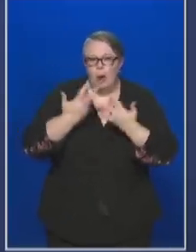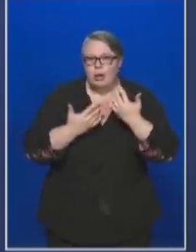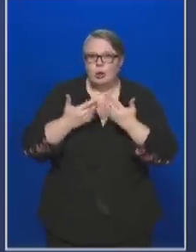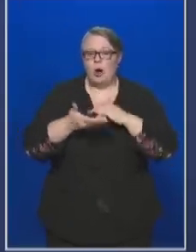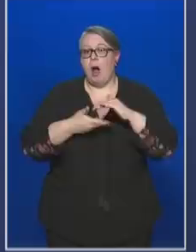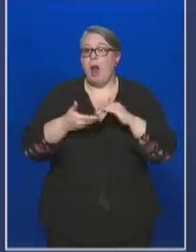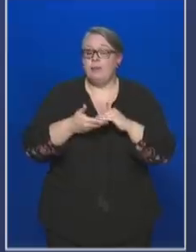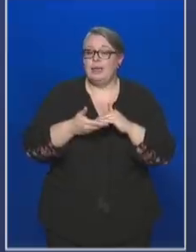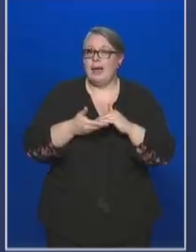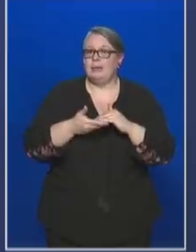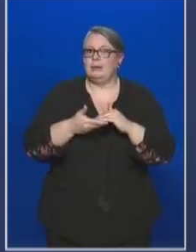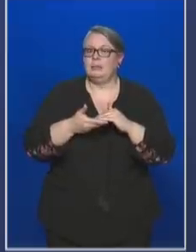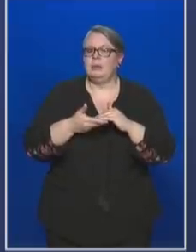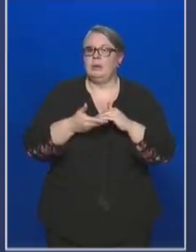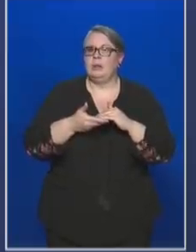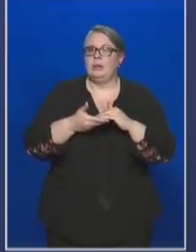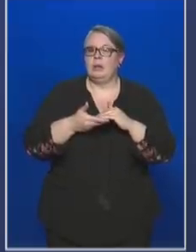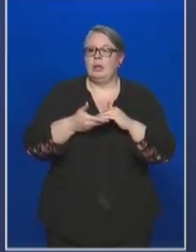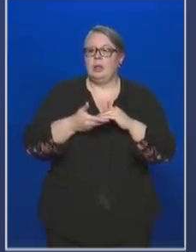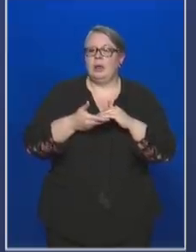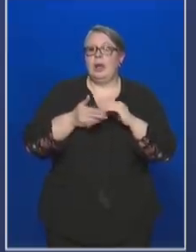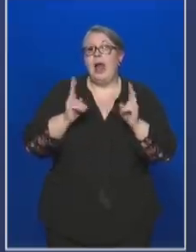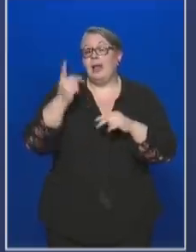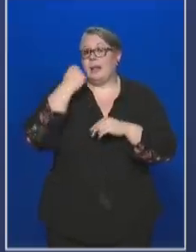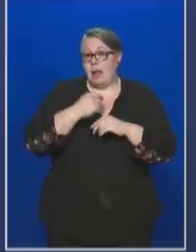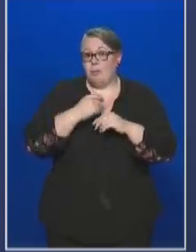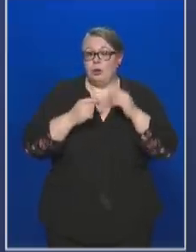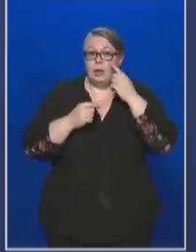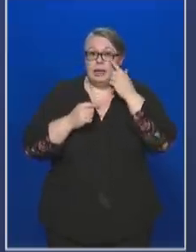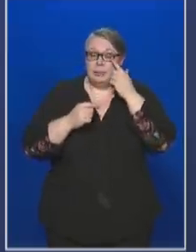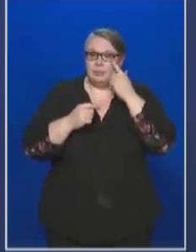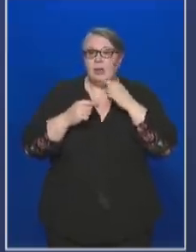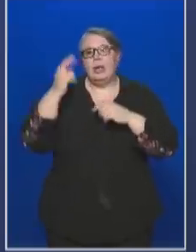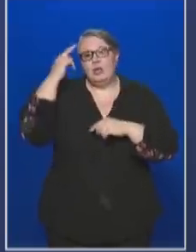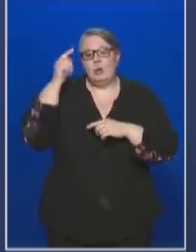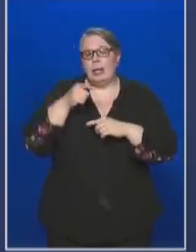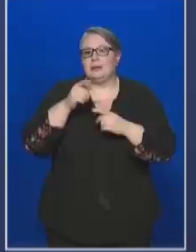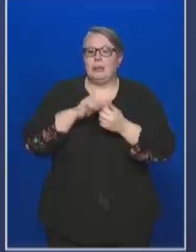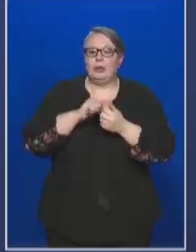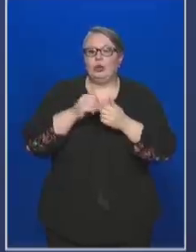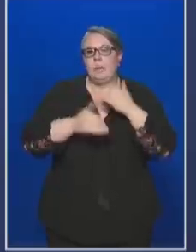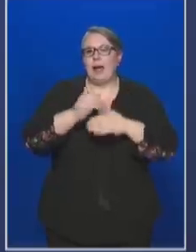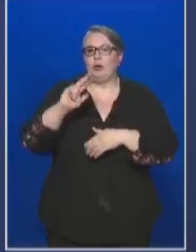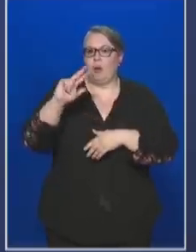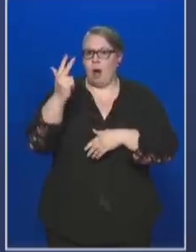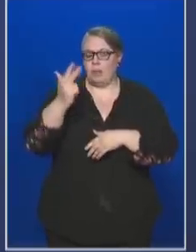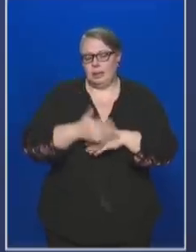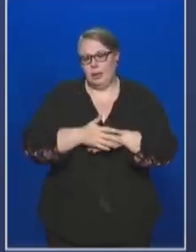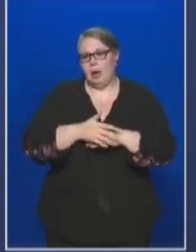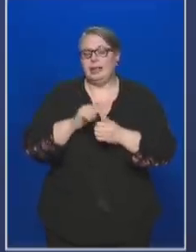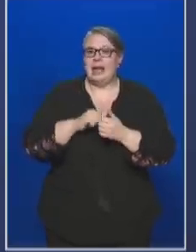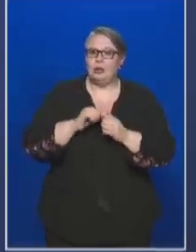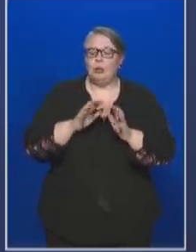alapján hangzik el, és ismerjük ezt a bizonyos május harmadikai